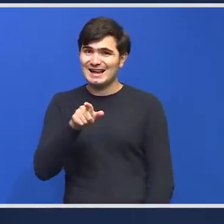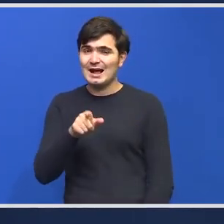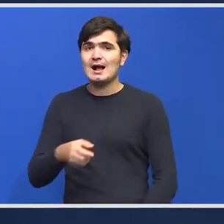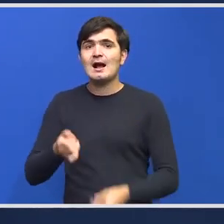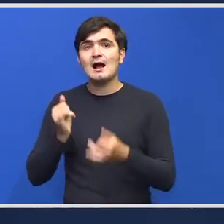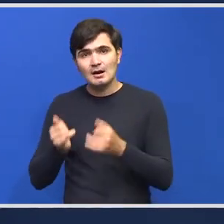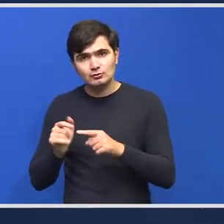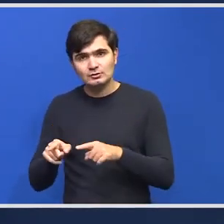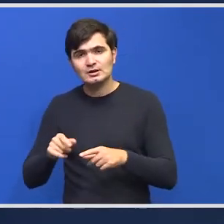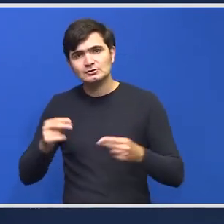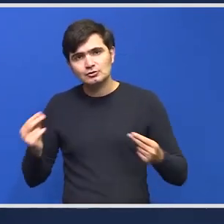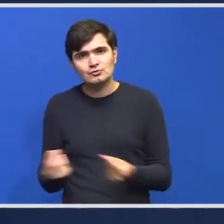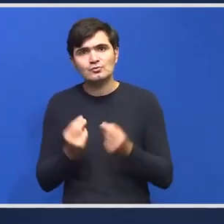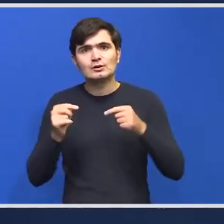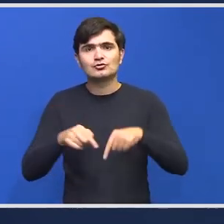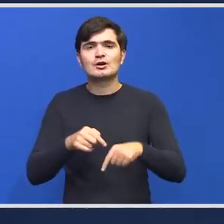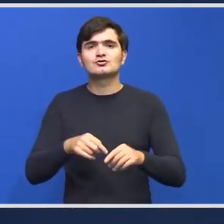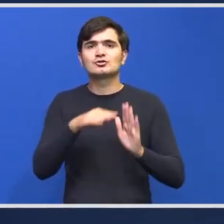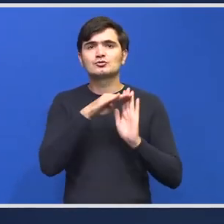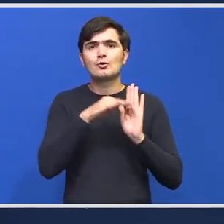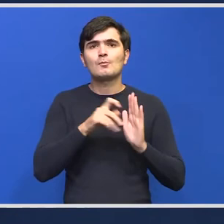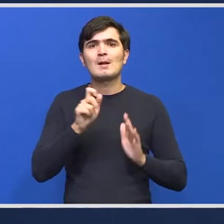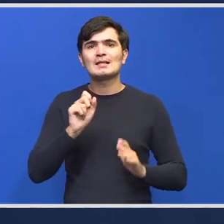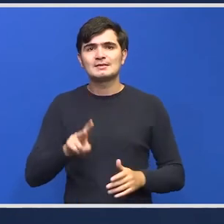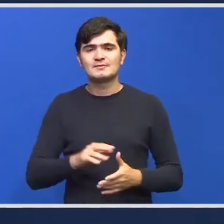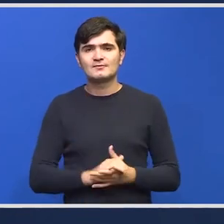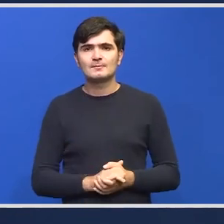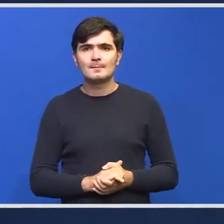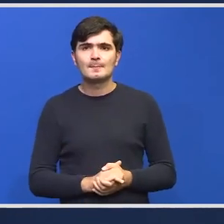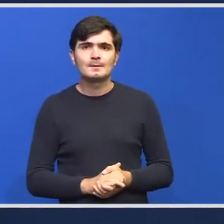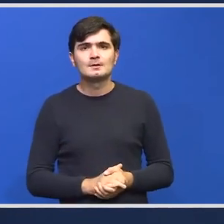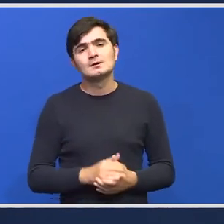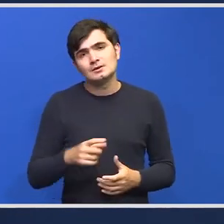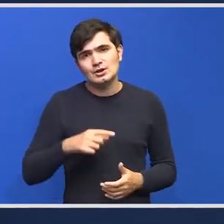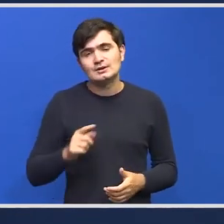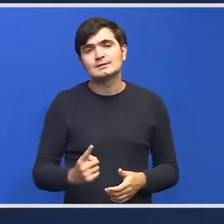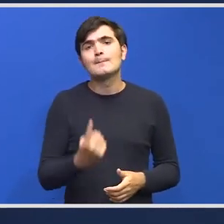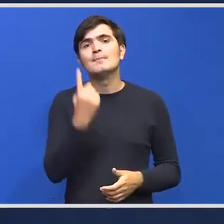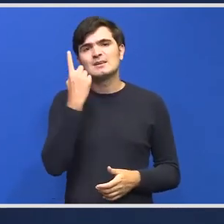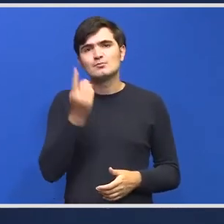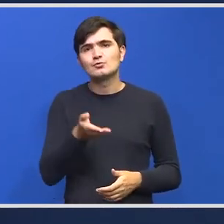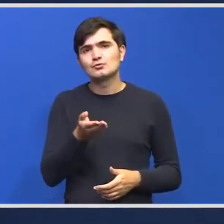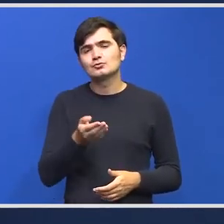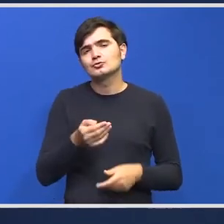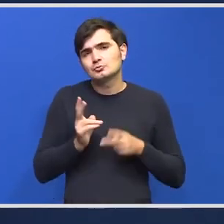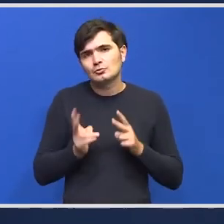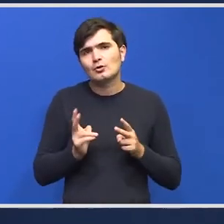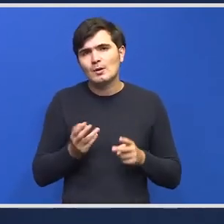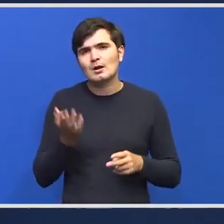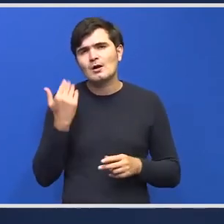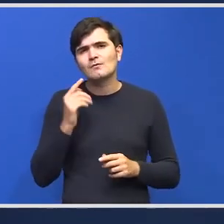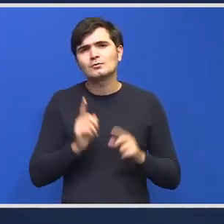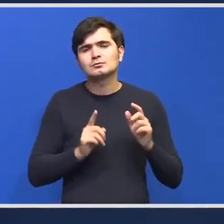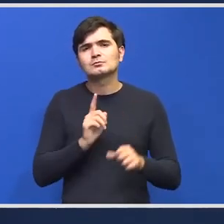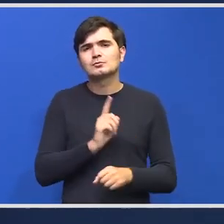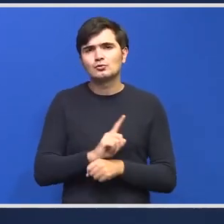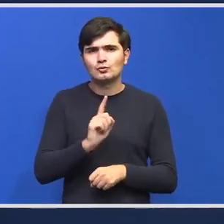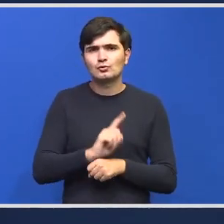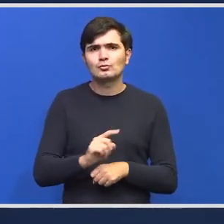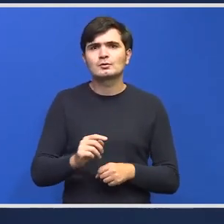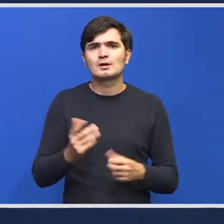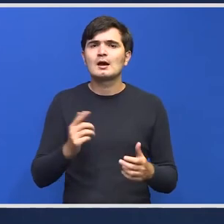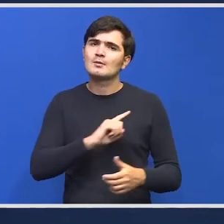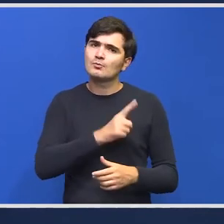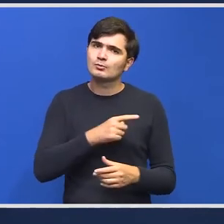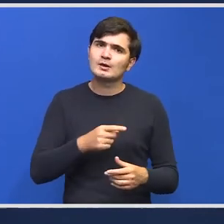îmbunătățește inclusiv acest normativ fiind primul bineînțeles că au fost lucruri am văzut în ultimii ani